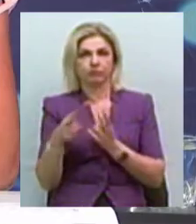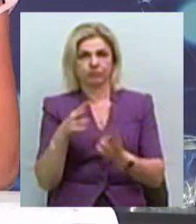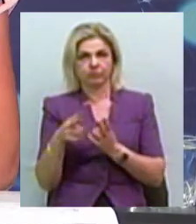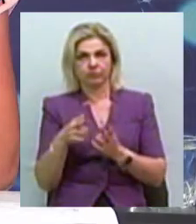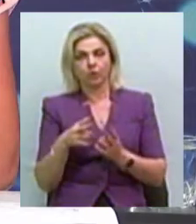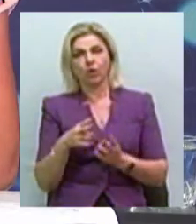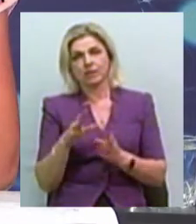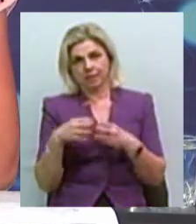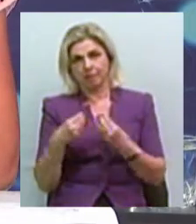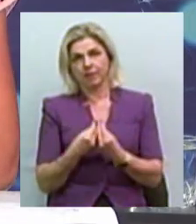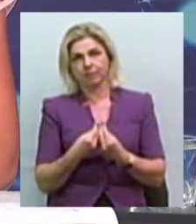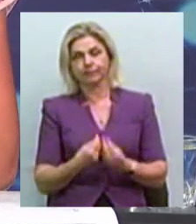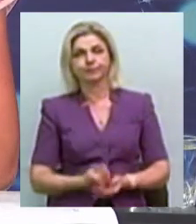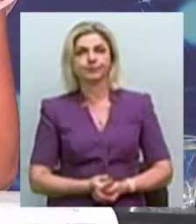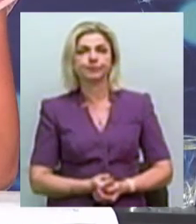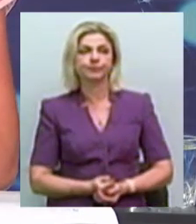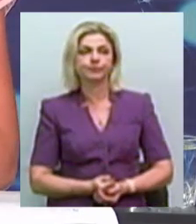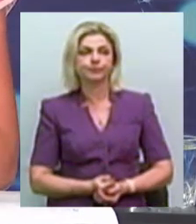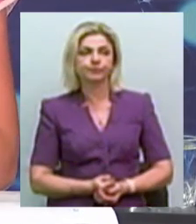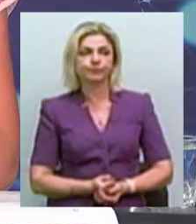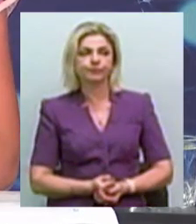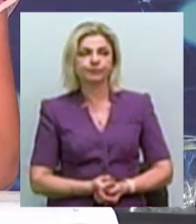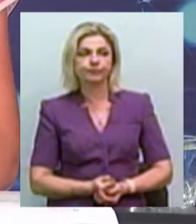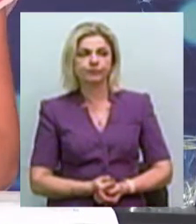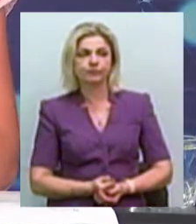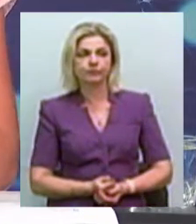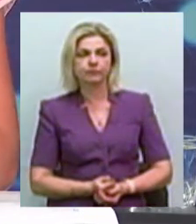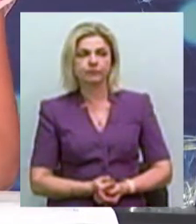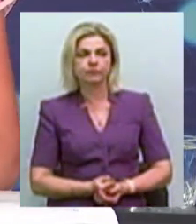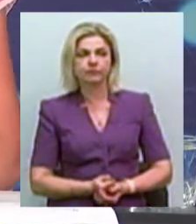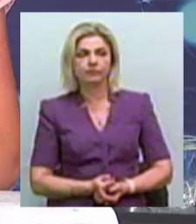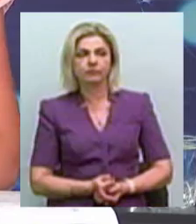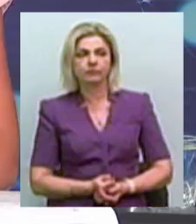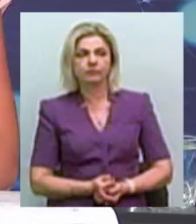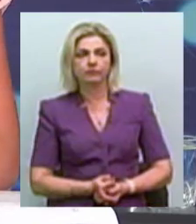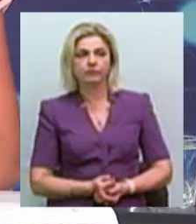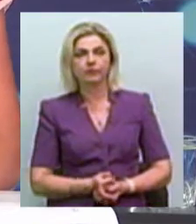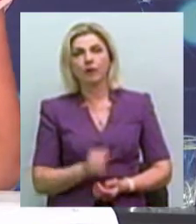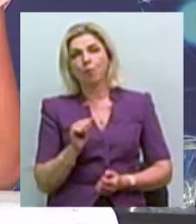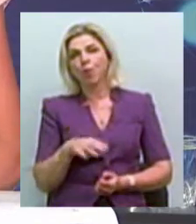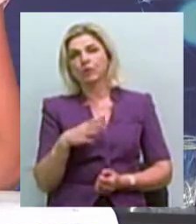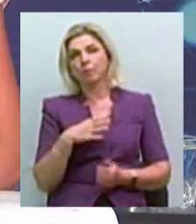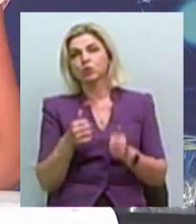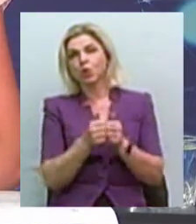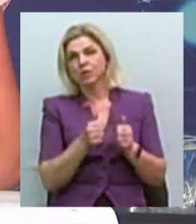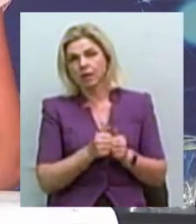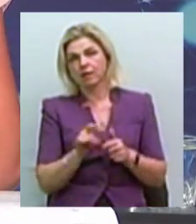дії щодо осіб, які проживають разом з ним, або не обов'язково. Тобто особи, це можуть бути і сусіди,